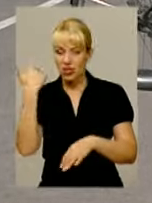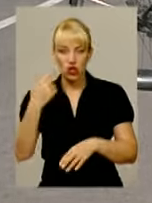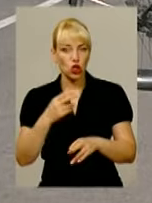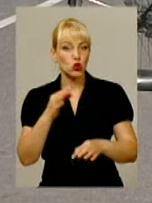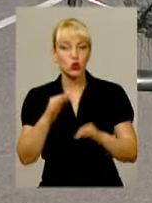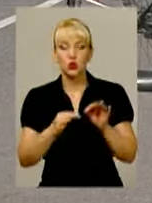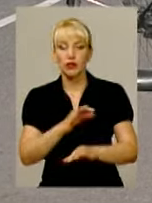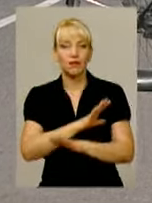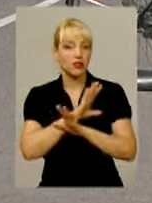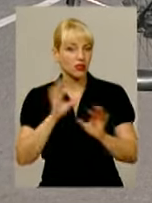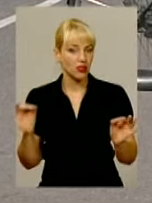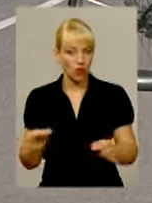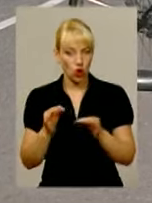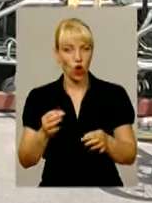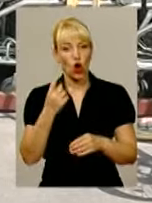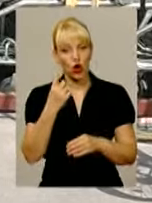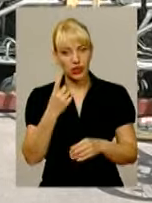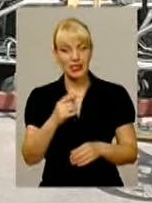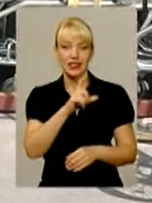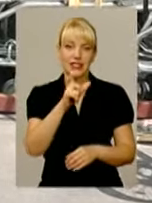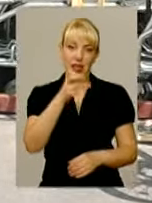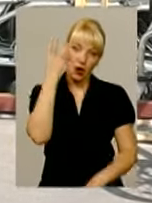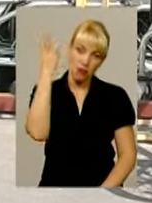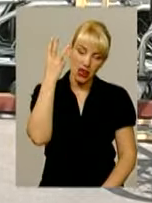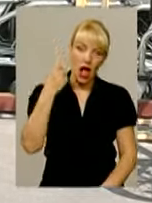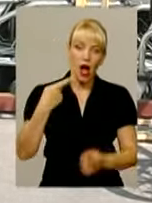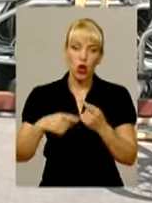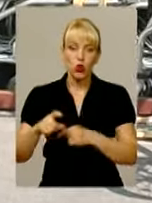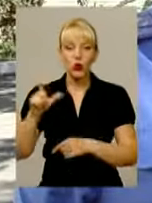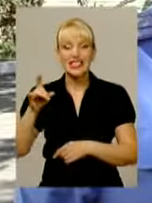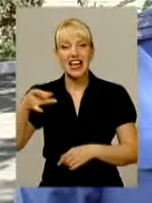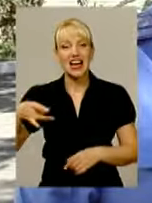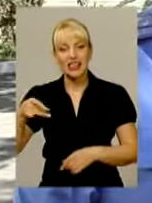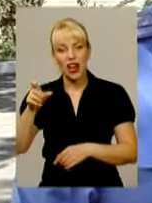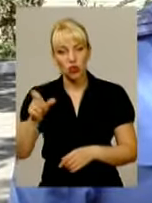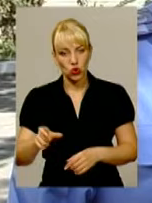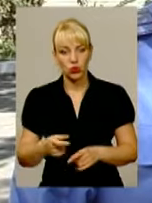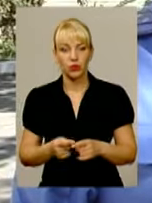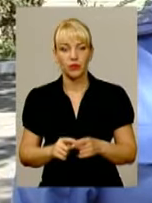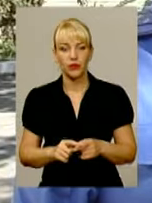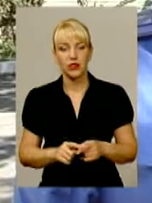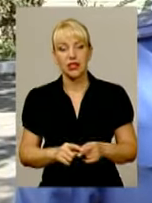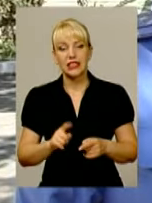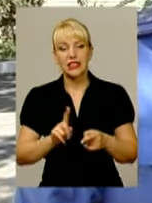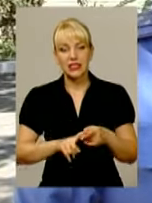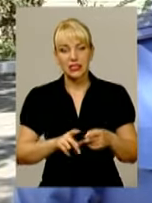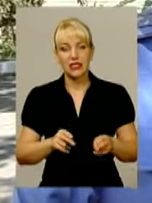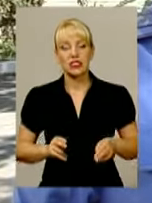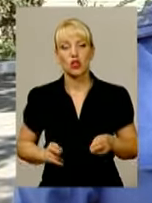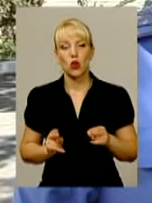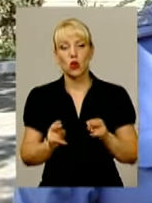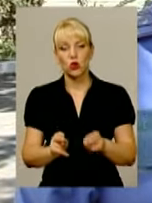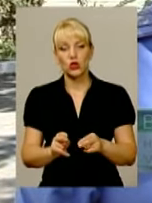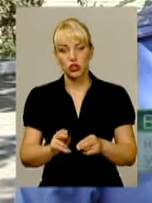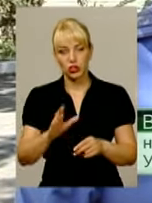– житель обласного центру, інший – житель Хмельницького району. А схема крадіжки двоколісного транспорту не нова. Скоювали саме ці громадяни